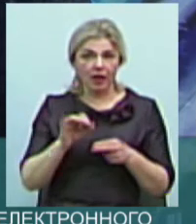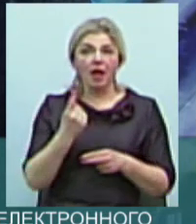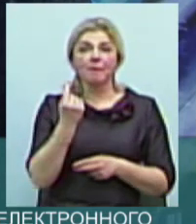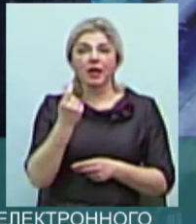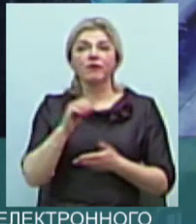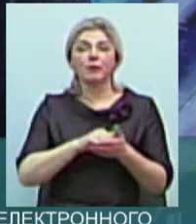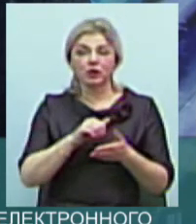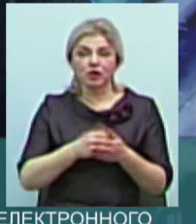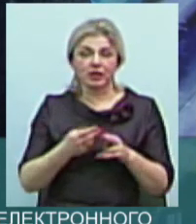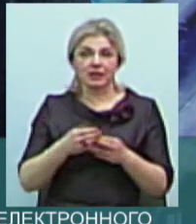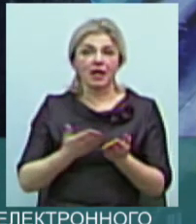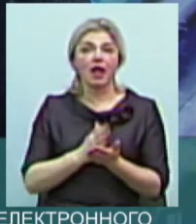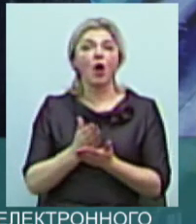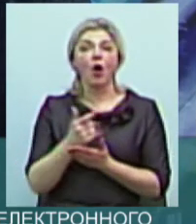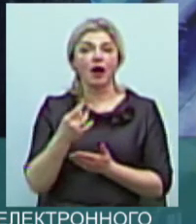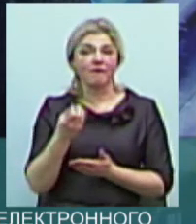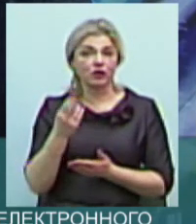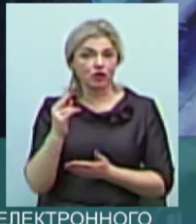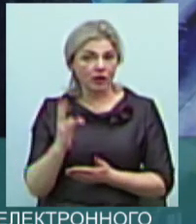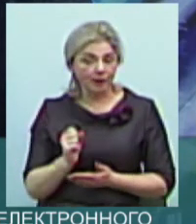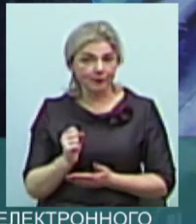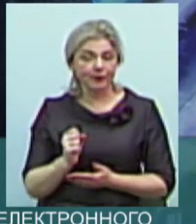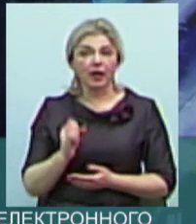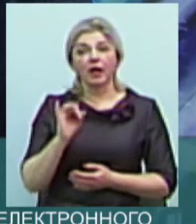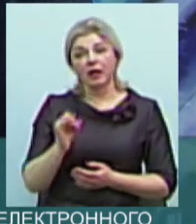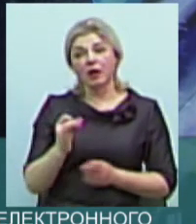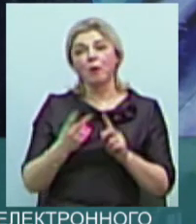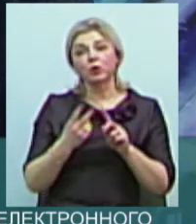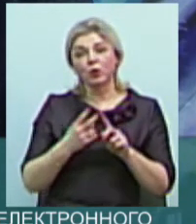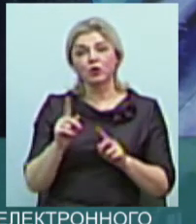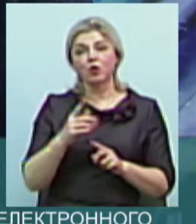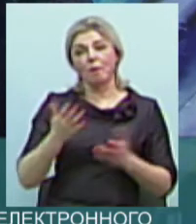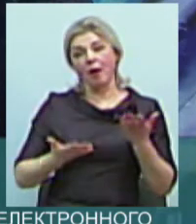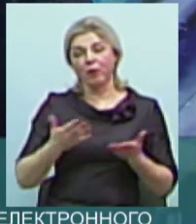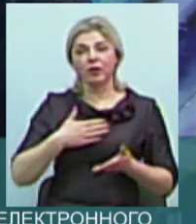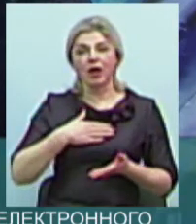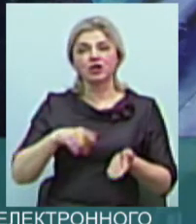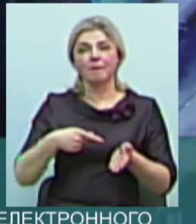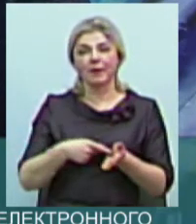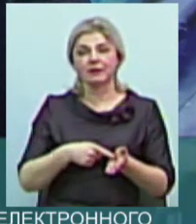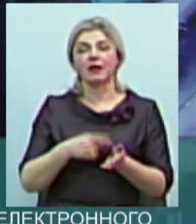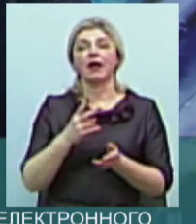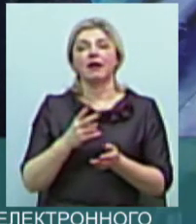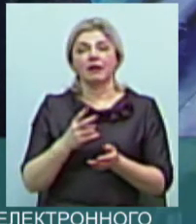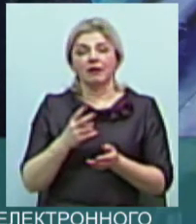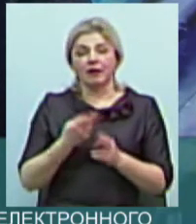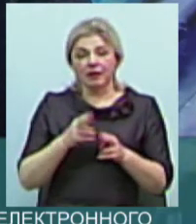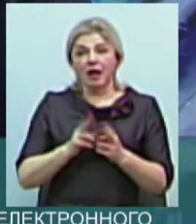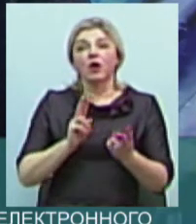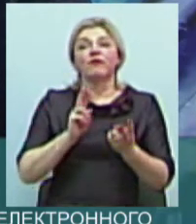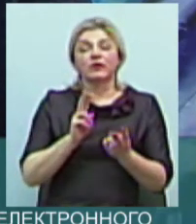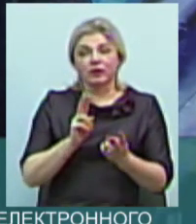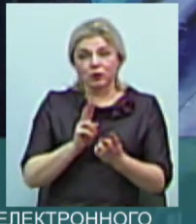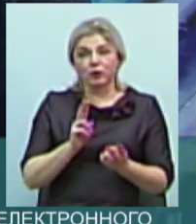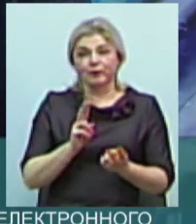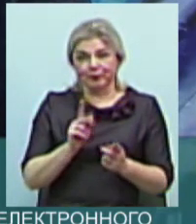географічна. По-друге, ну, мабуть, наше місто пішло на зустріч цій організації і